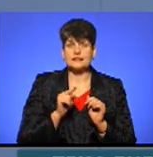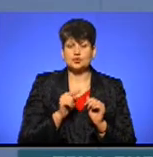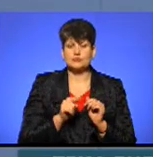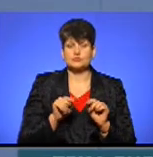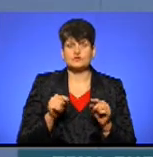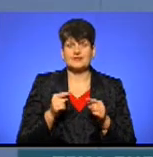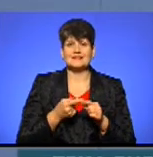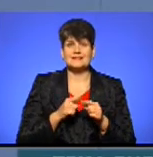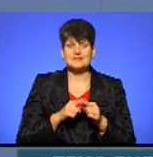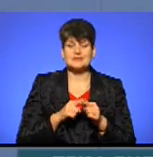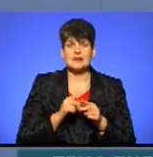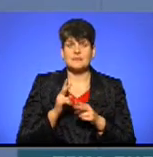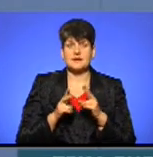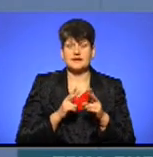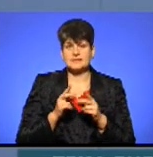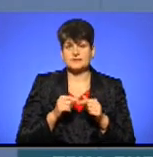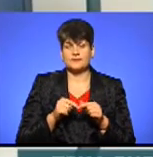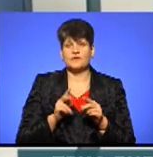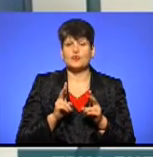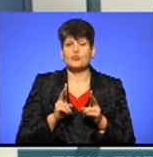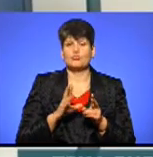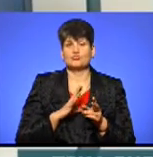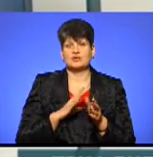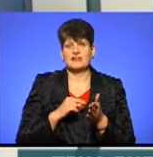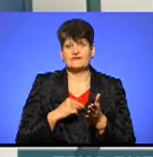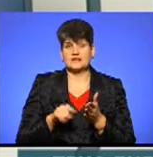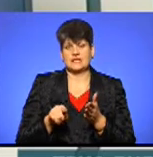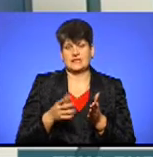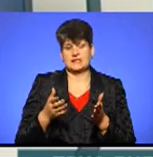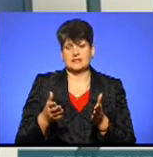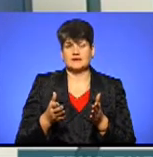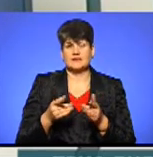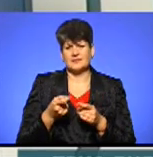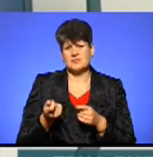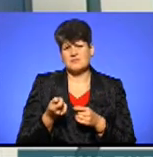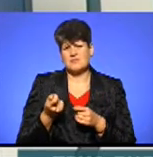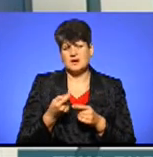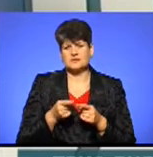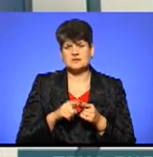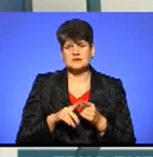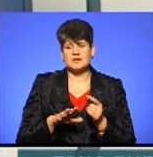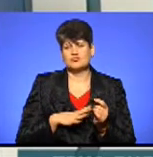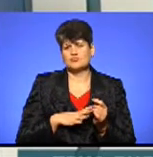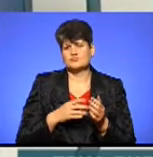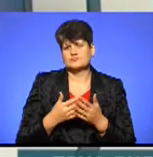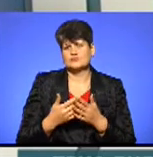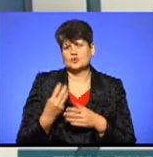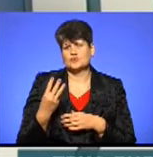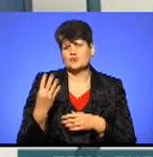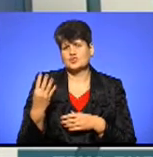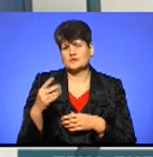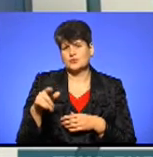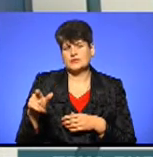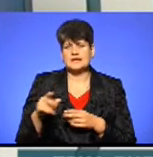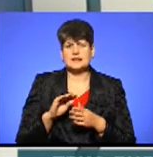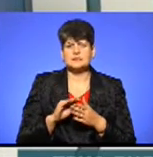апеляційний орган, тільки ті люди, які власники проєкти були відхилені. Але їх є дуже мало. Тобто, зі всього кагорта це було буквально троє або четверо людей,